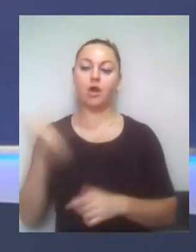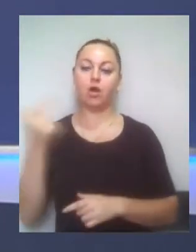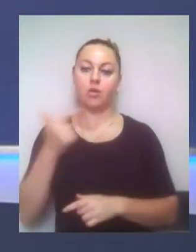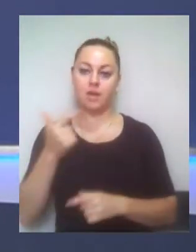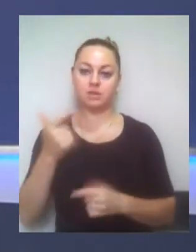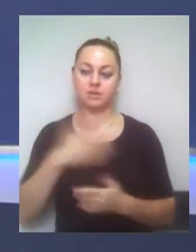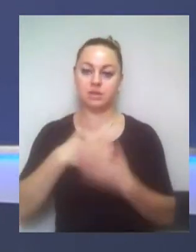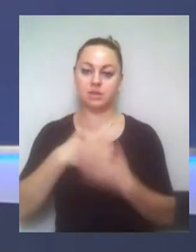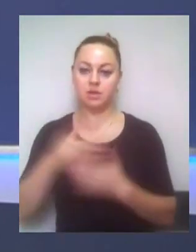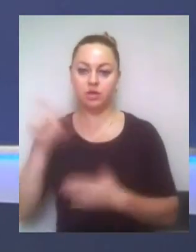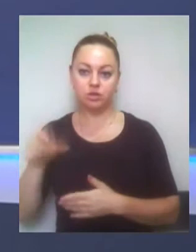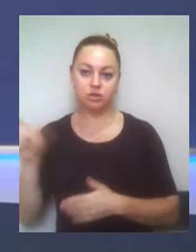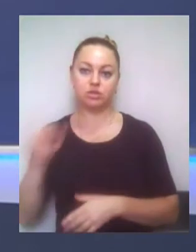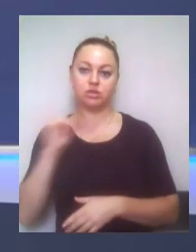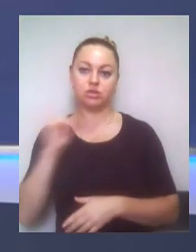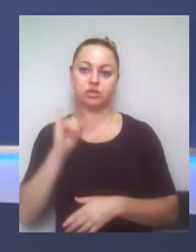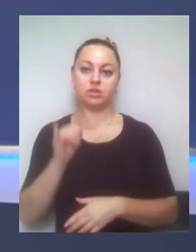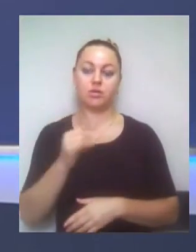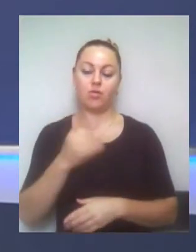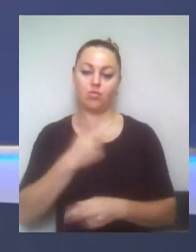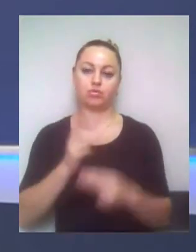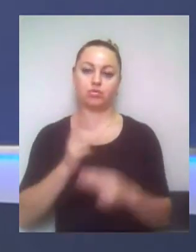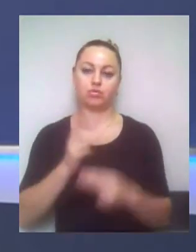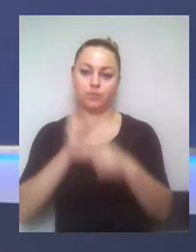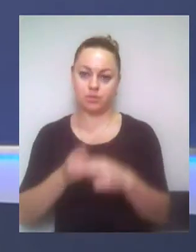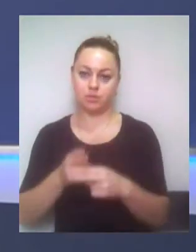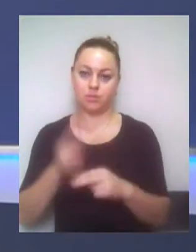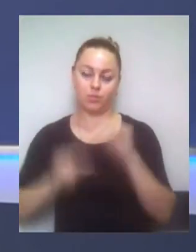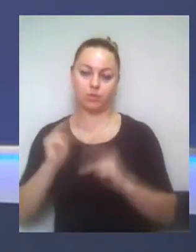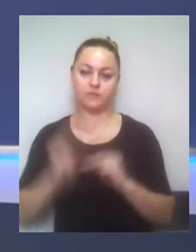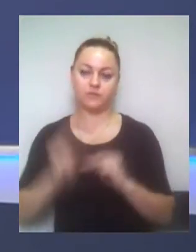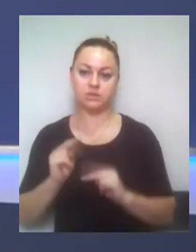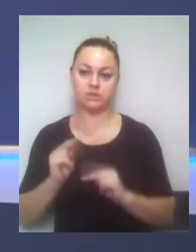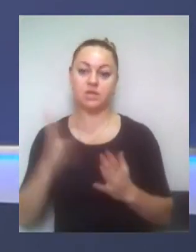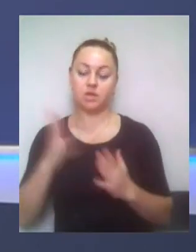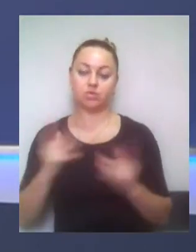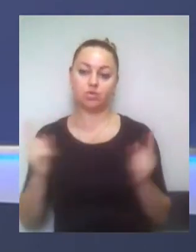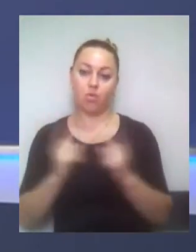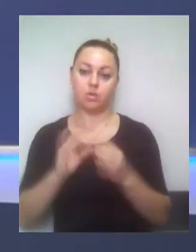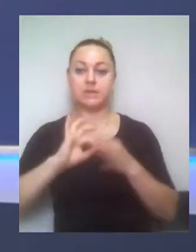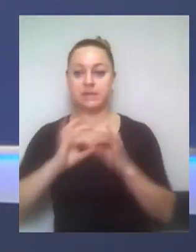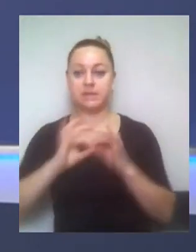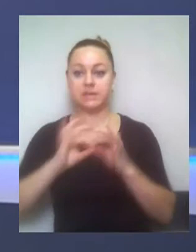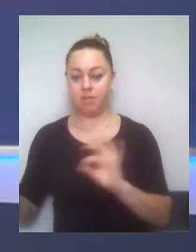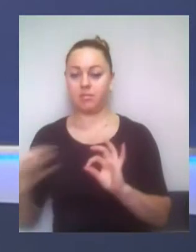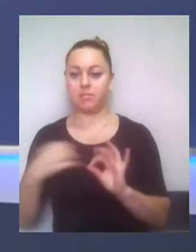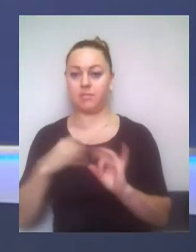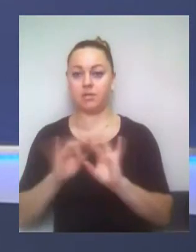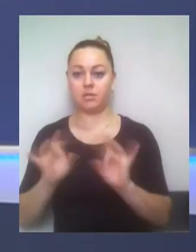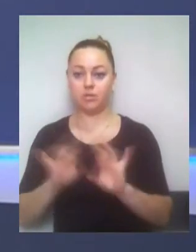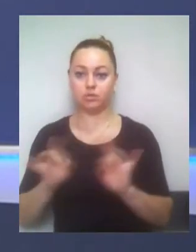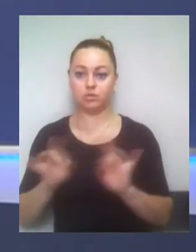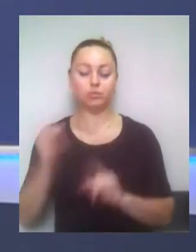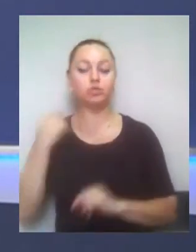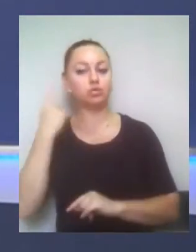ініціативи, яку я згадав, намагаються перешкодити цьому будівництву. Це, якщо коротко, більш детальна передісторія цього. Ми чули